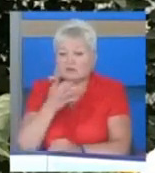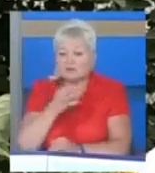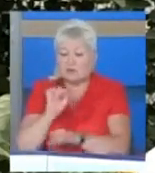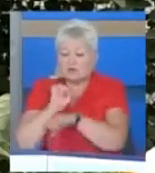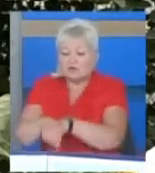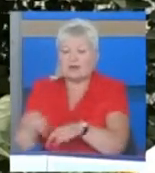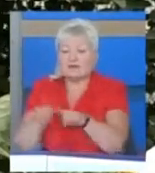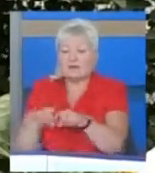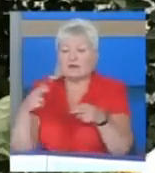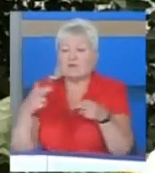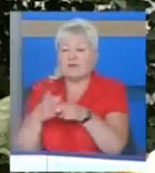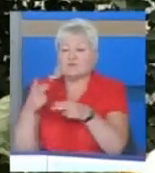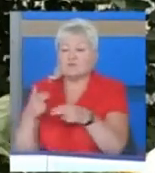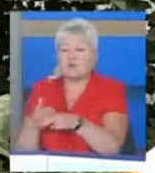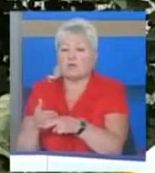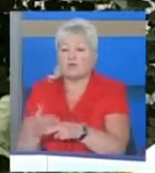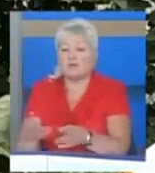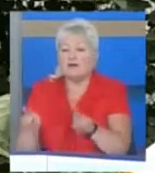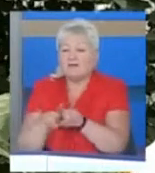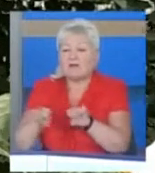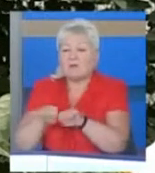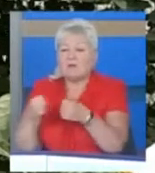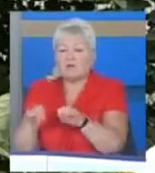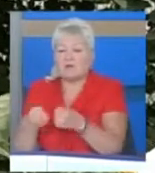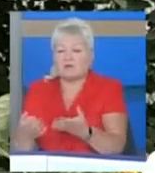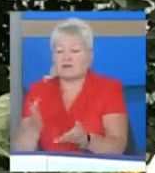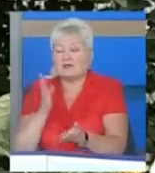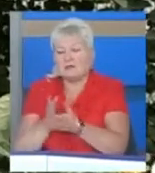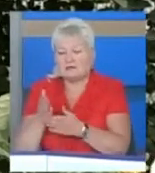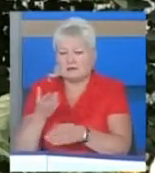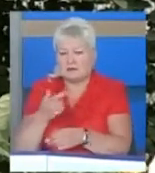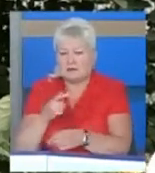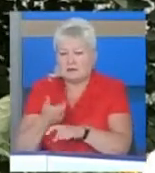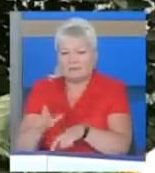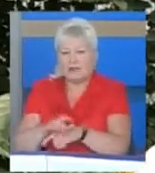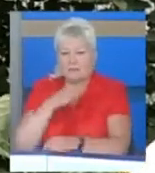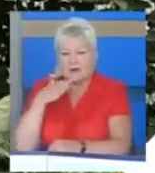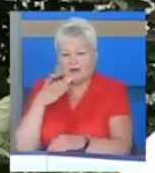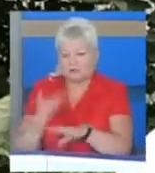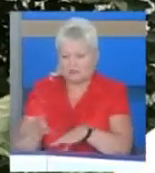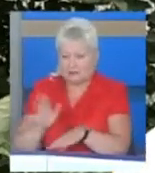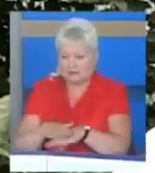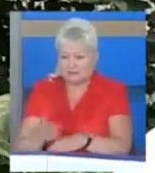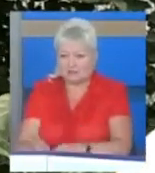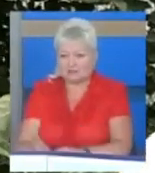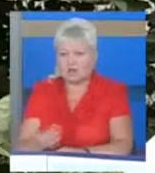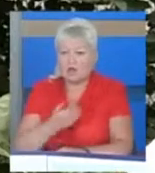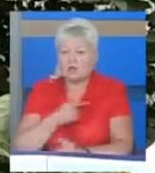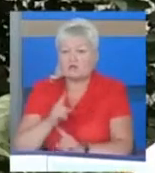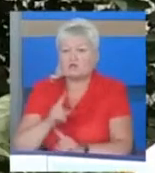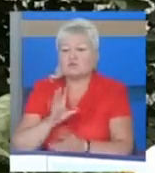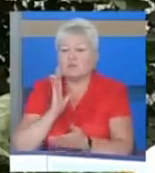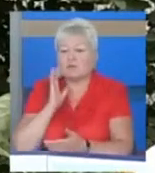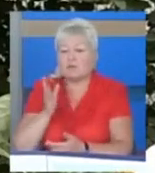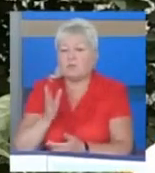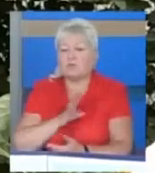штучні, чи такі от поломки всякі, є набагато складніше. Назвичайно, хотілося, щоб було чим побільше поремонтованих